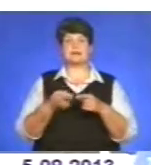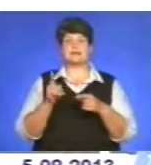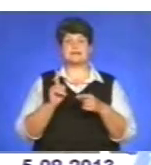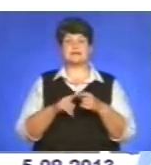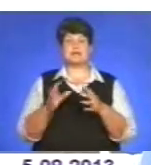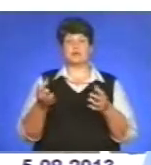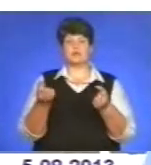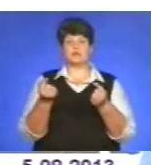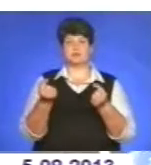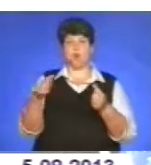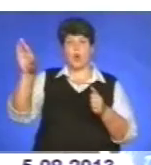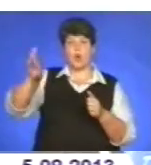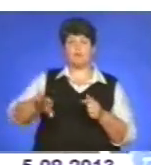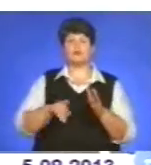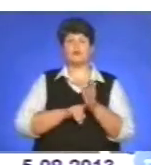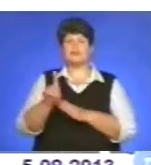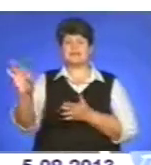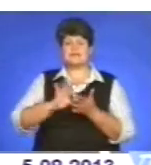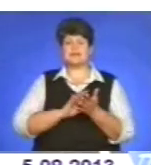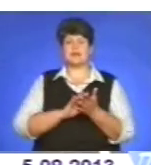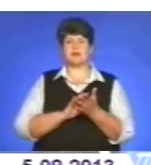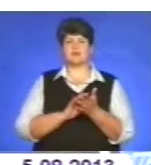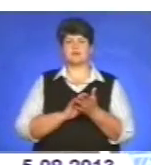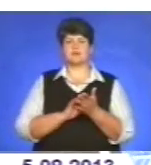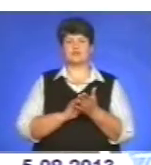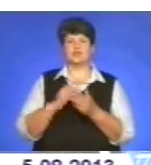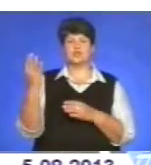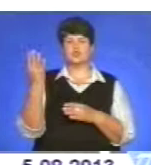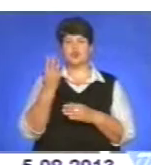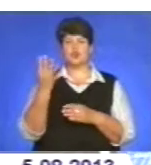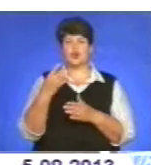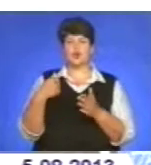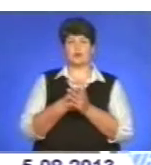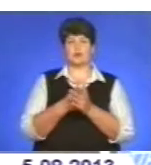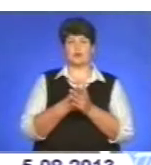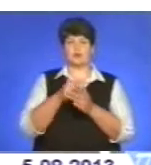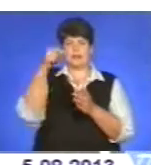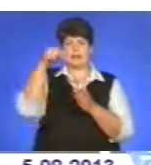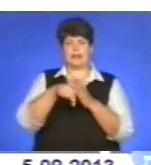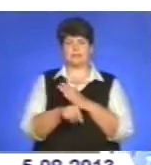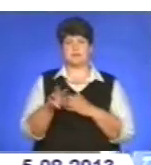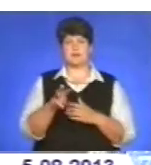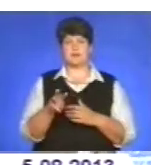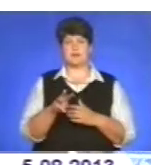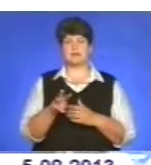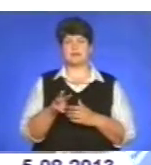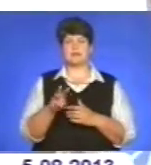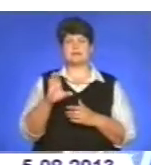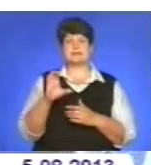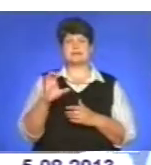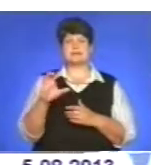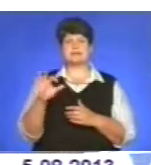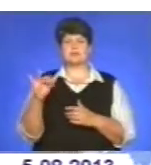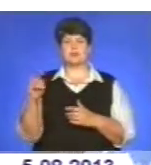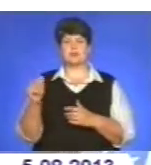ці обриви починаються зразу від чотирьох і далі. Ось Сідоренка, ось так ось по